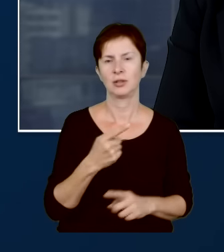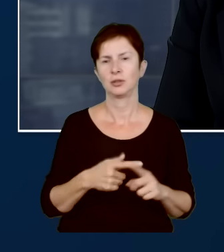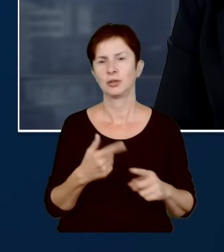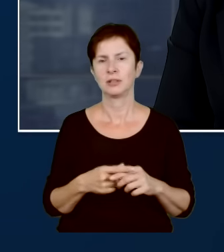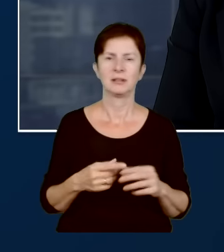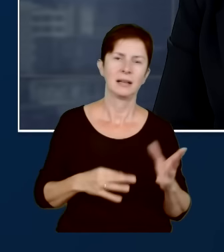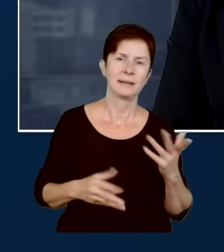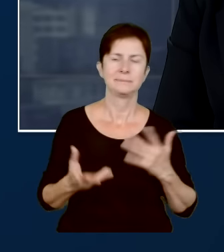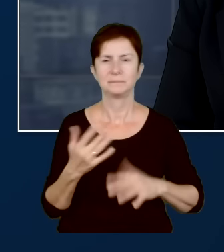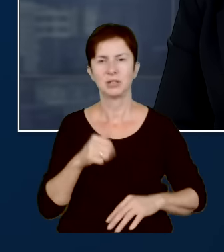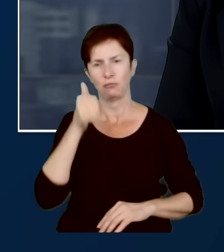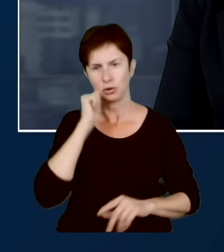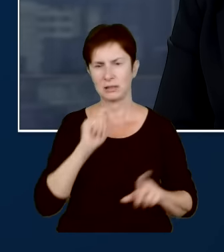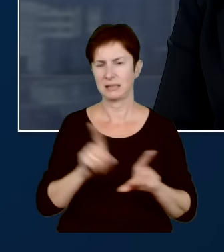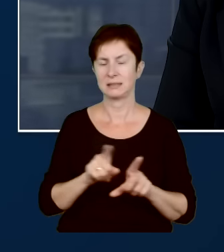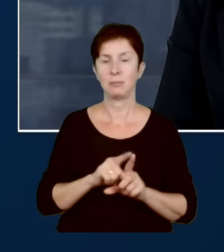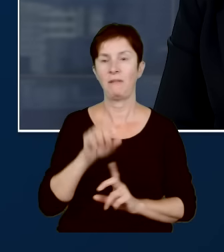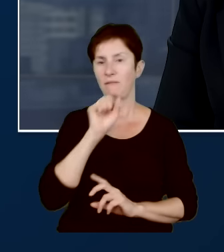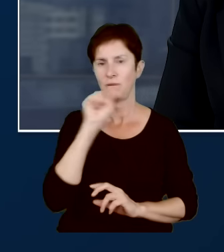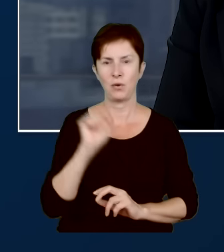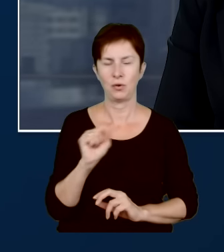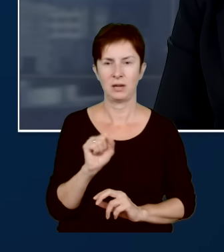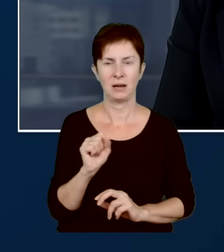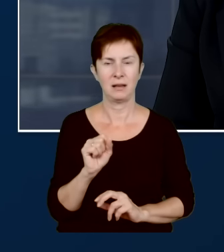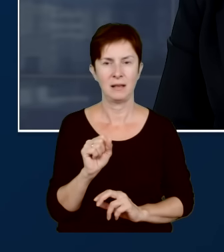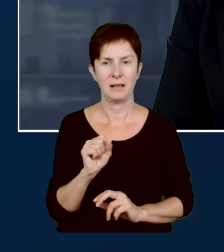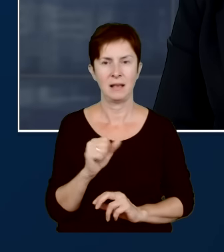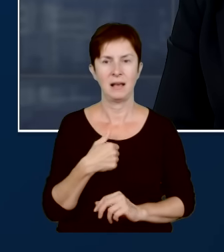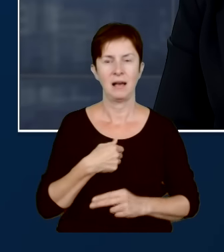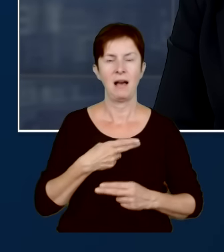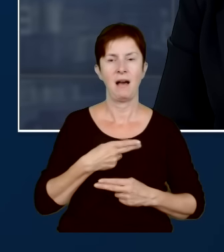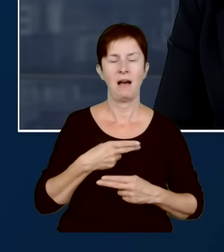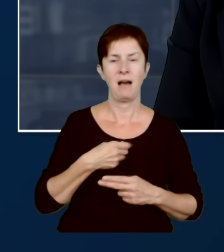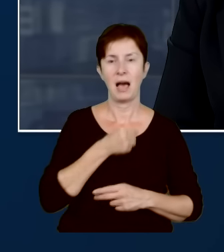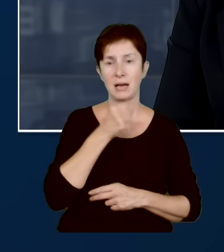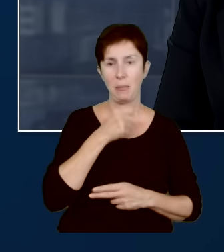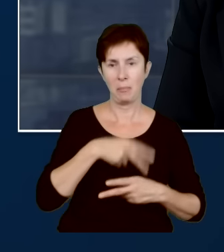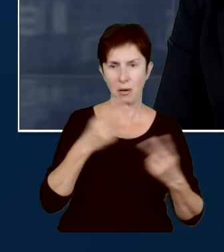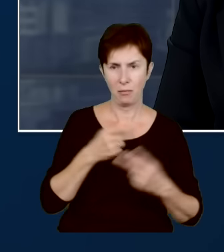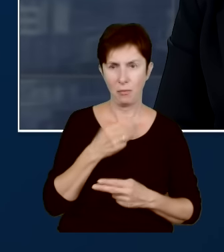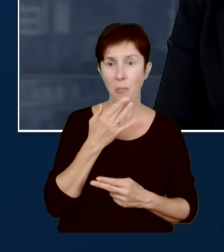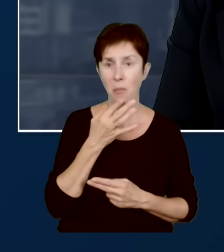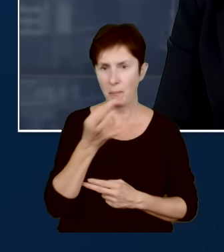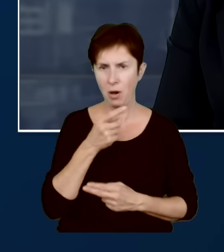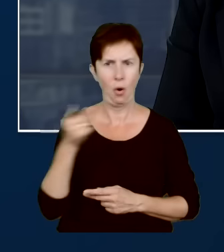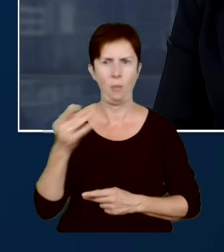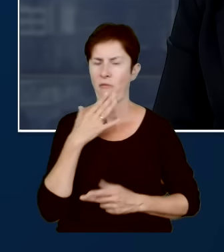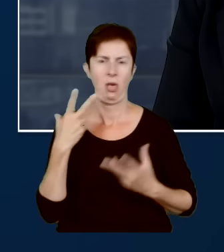Zresztą wczoraj też w ogóle odpowiadając na pytanie naszego reportera negował prawdziwość tego dokumentu.